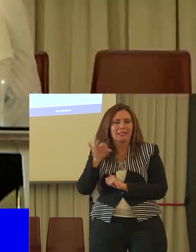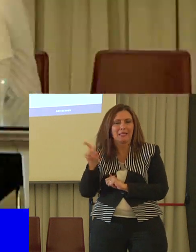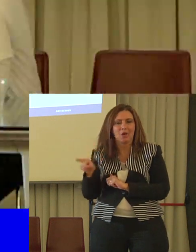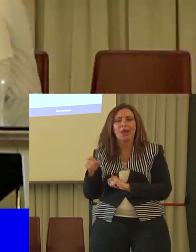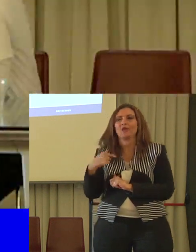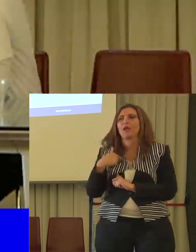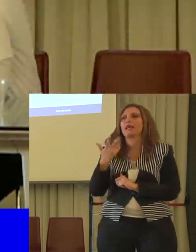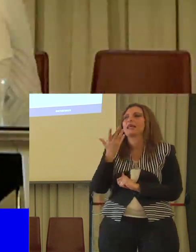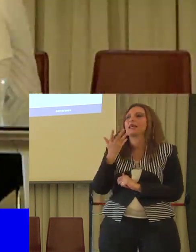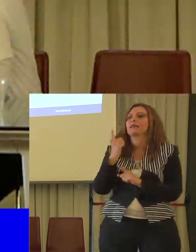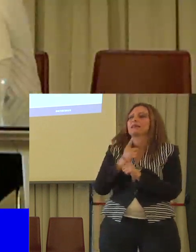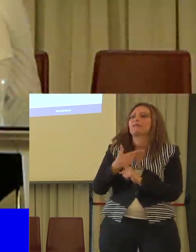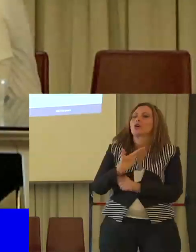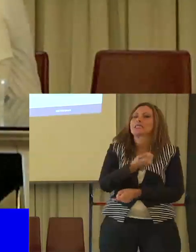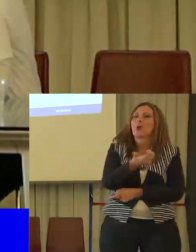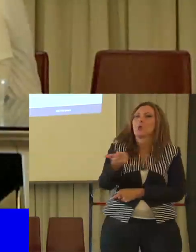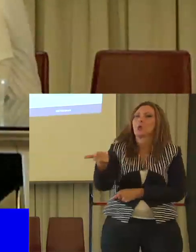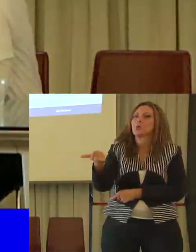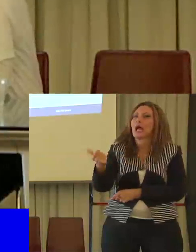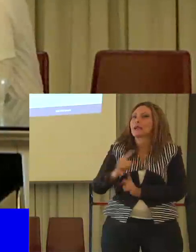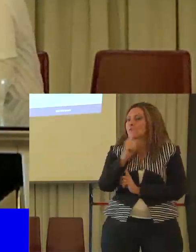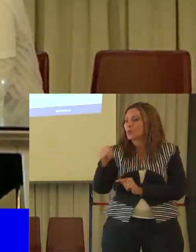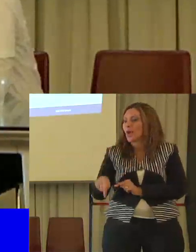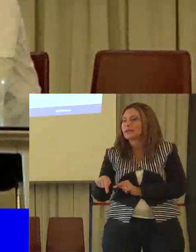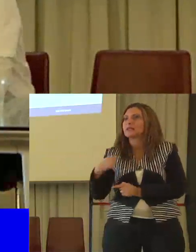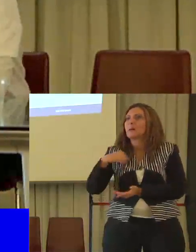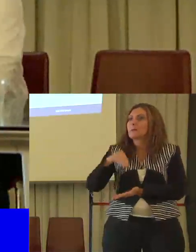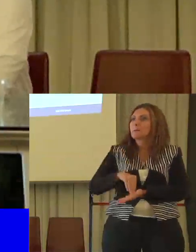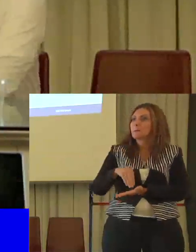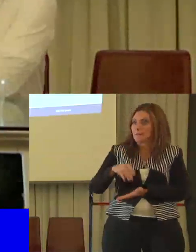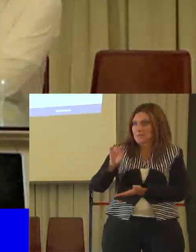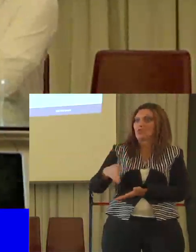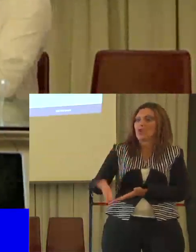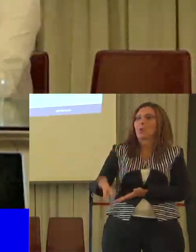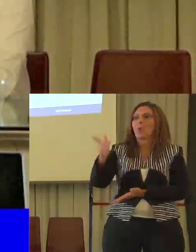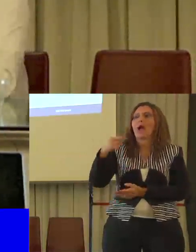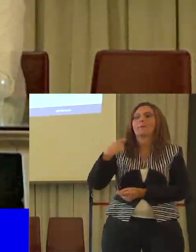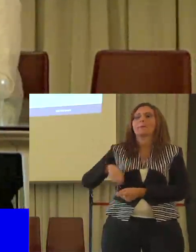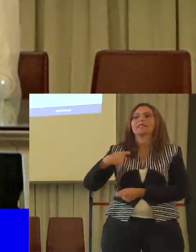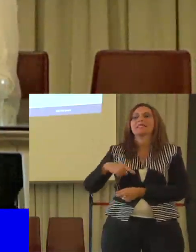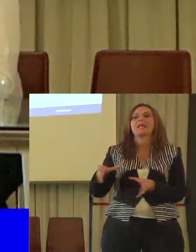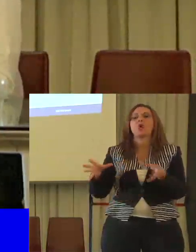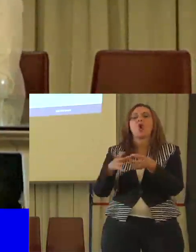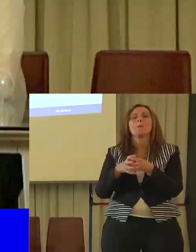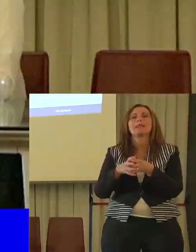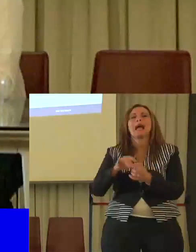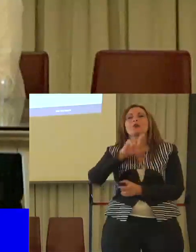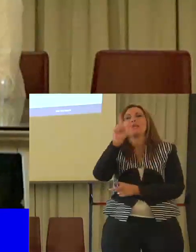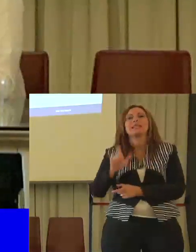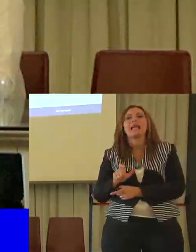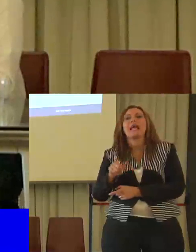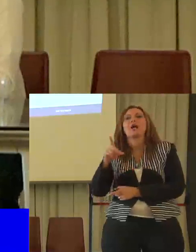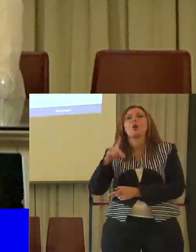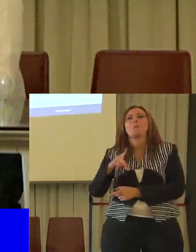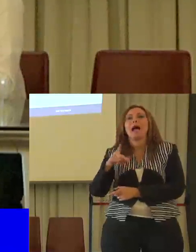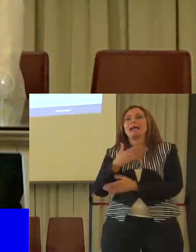io devo salutare, non l'ha fatto nessuno fino adesso, è presente tra noi il Presidente del Comitato Italiano Paralimpico Regionale,